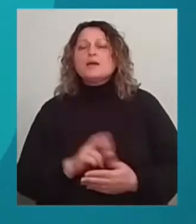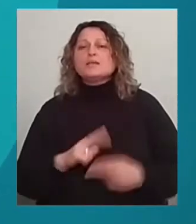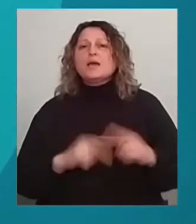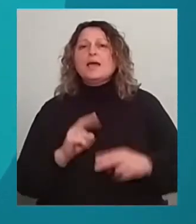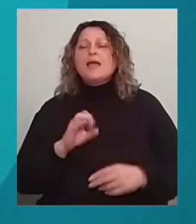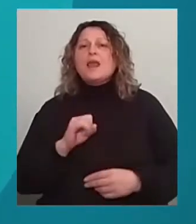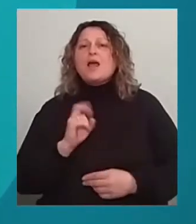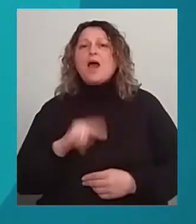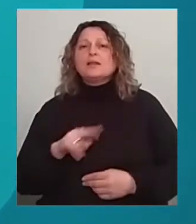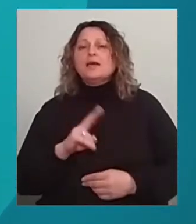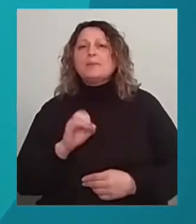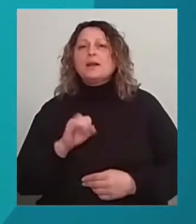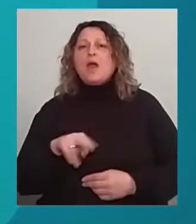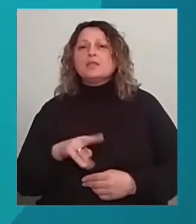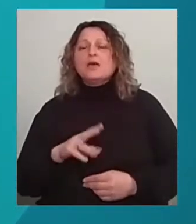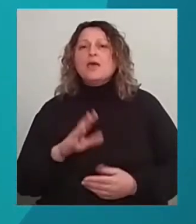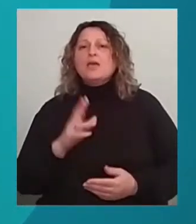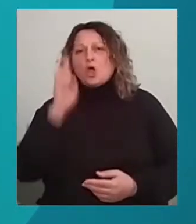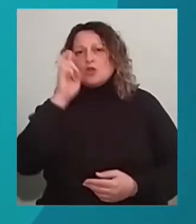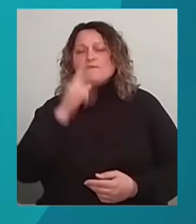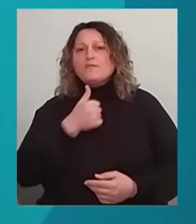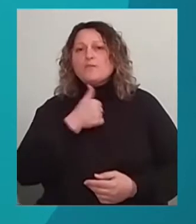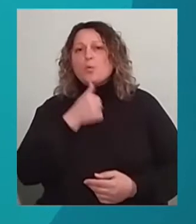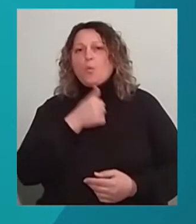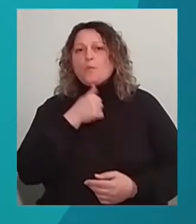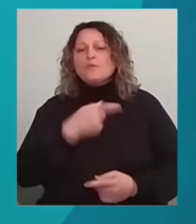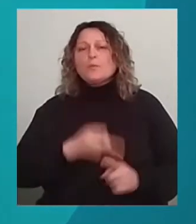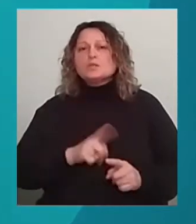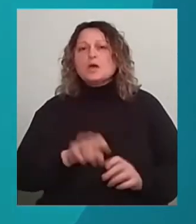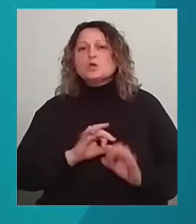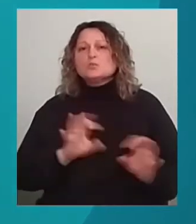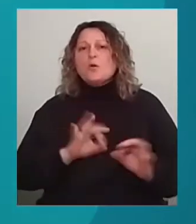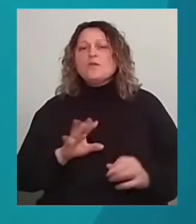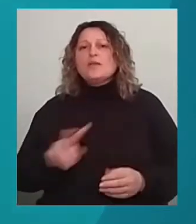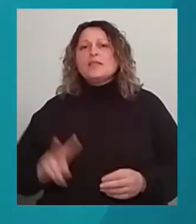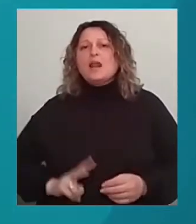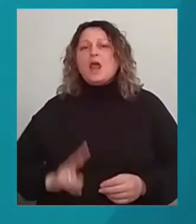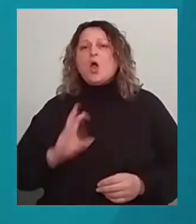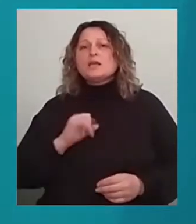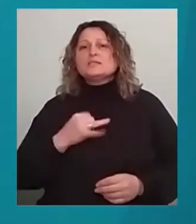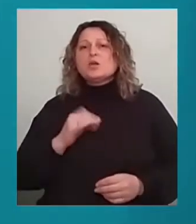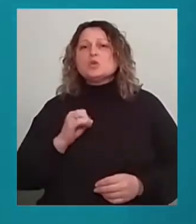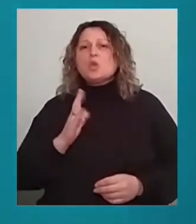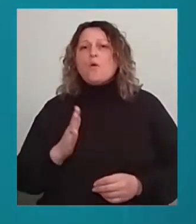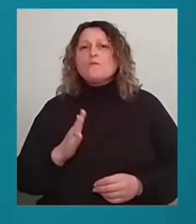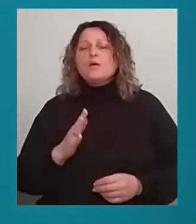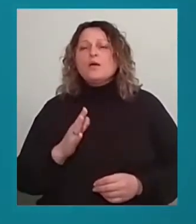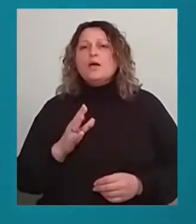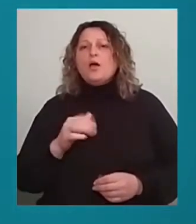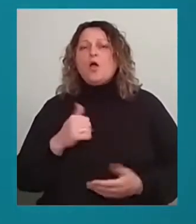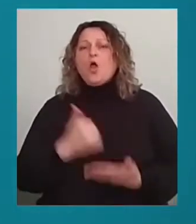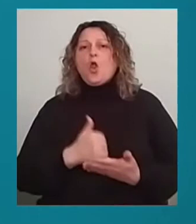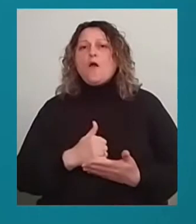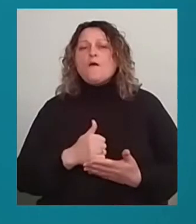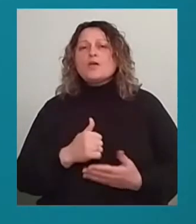етапі державних випробувань. Про це розповів директор підприємства Олексій Козлов під час візиту туди голови Верховної Ради України Дмитра